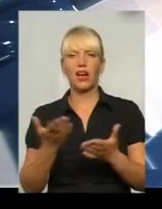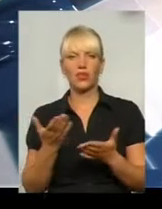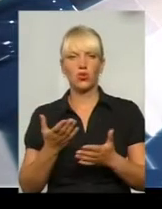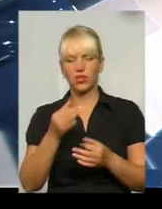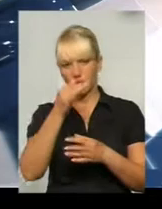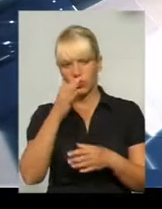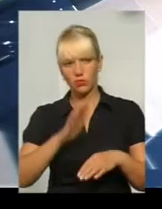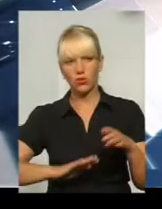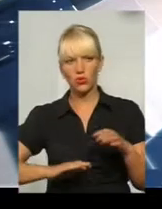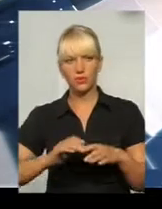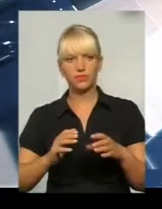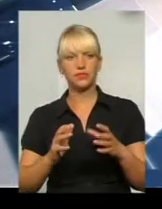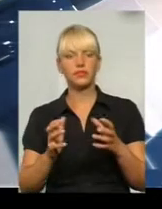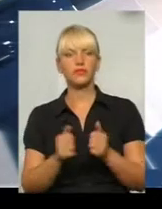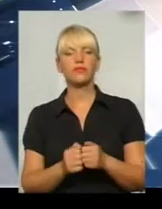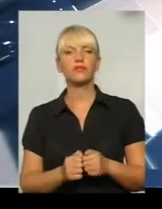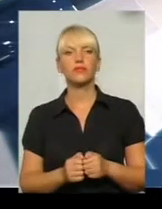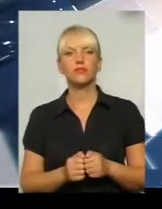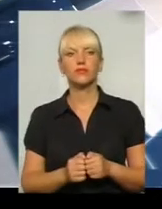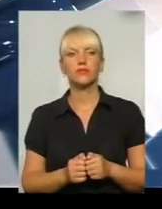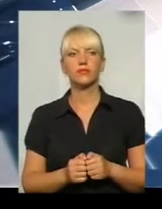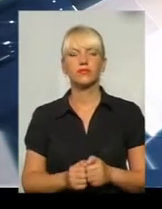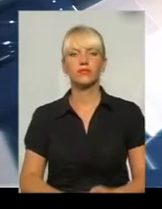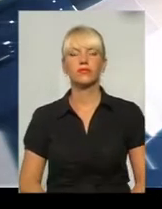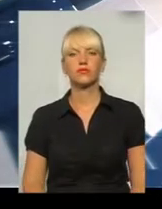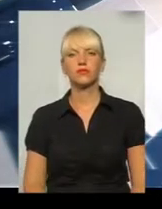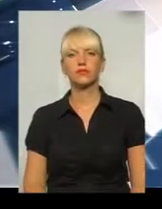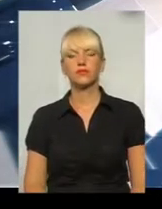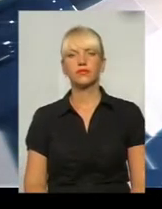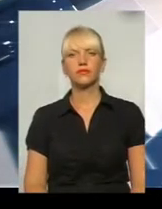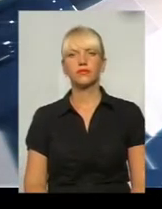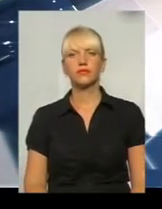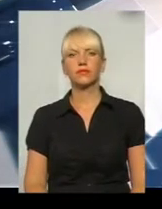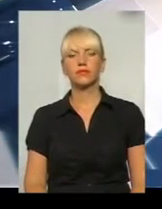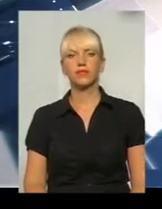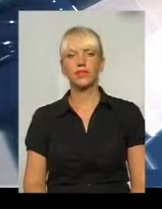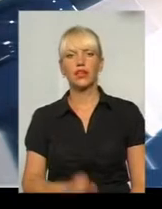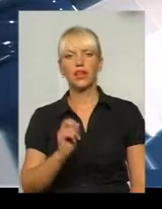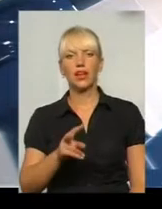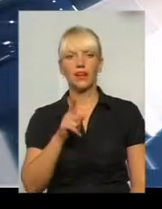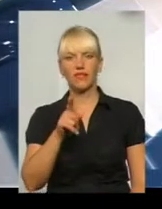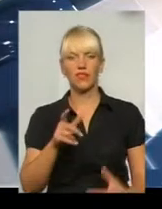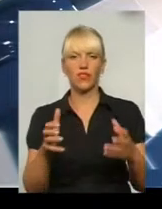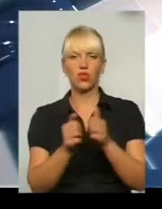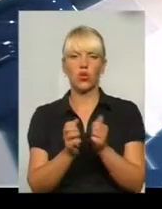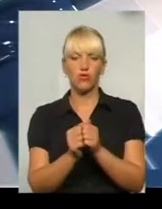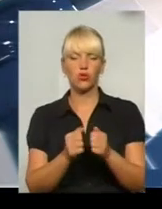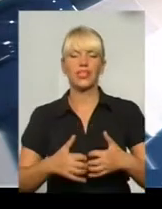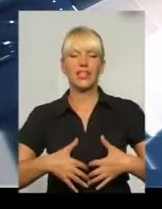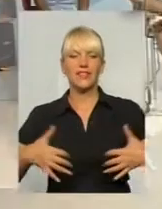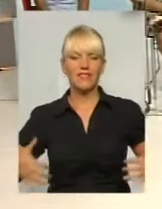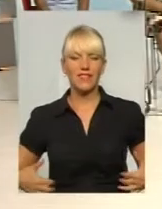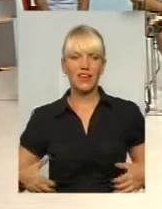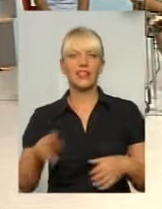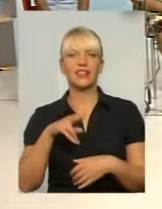ловлюєте дикі тварин, які не йдуть